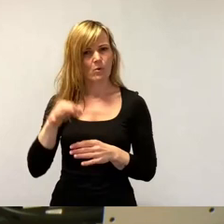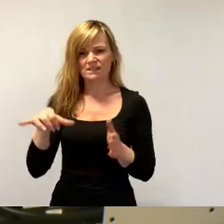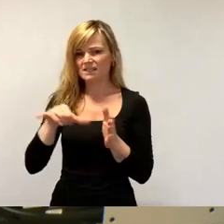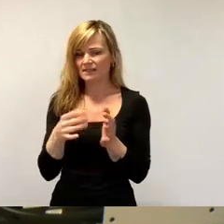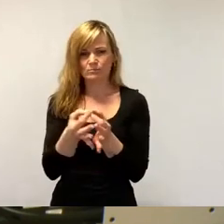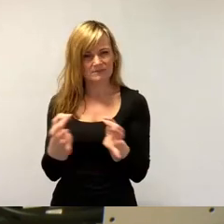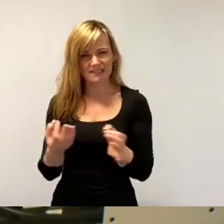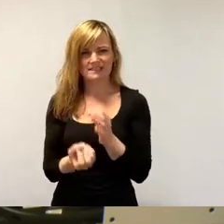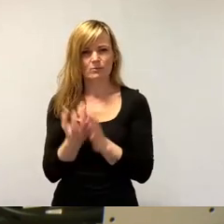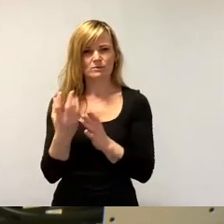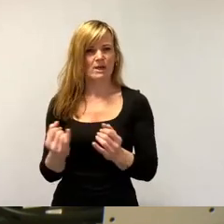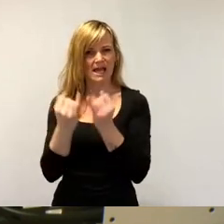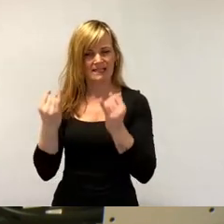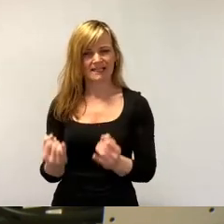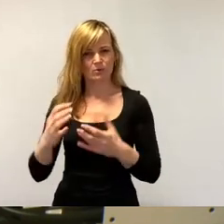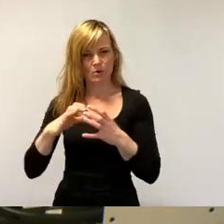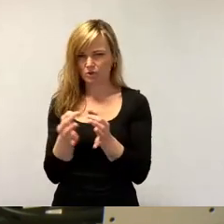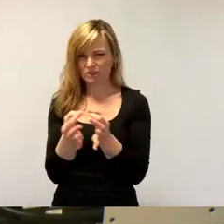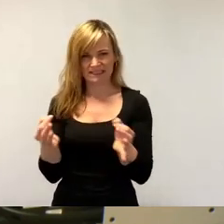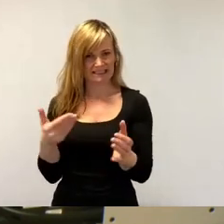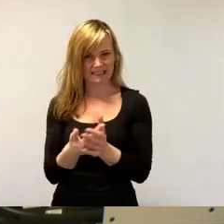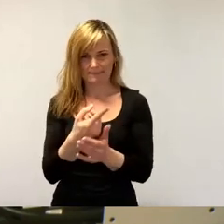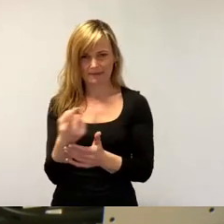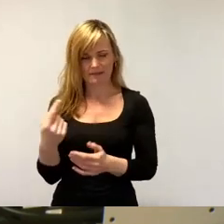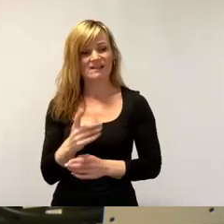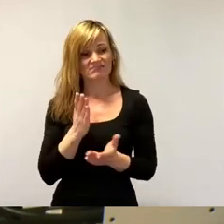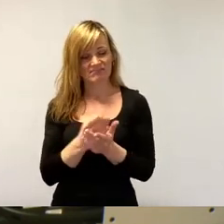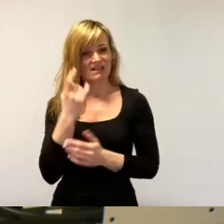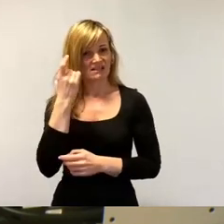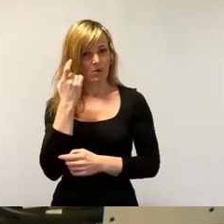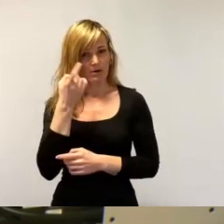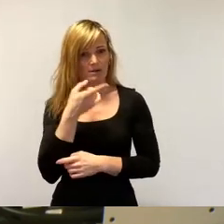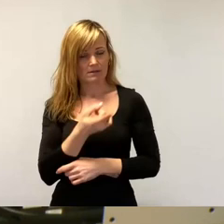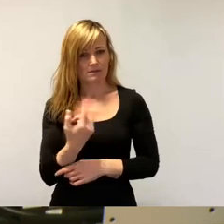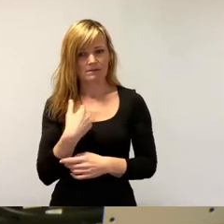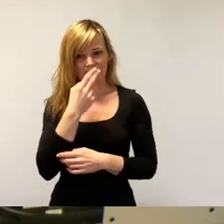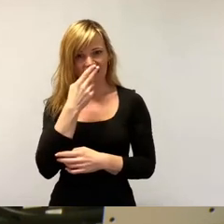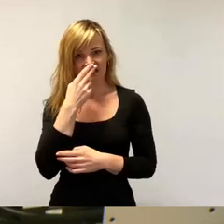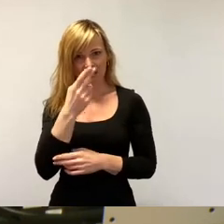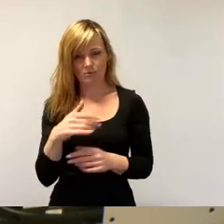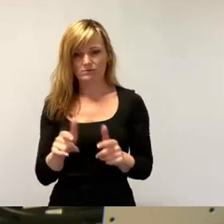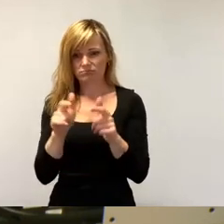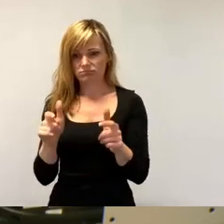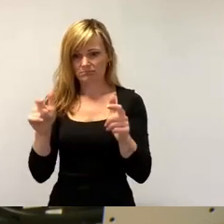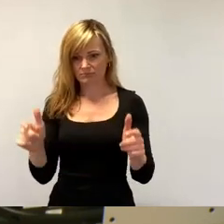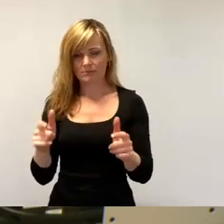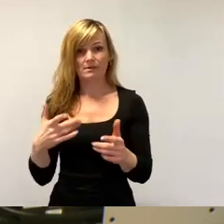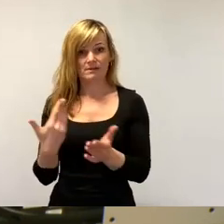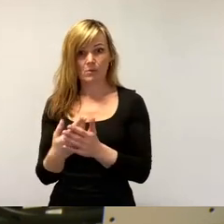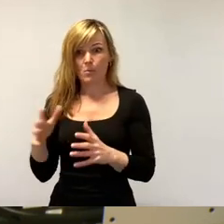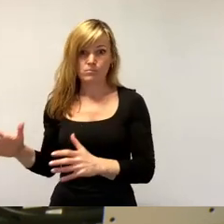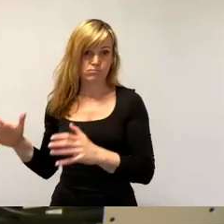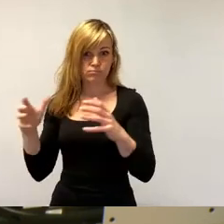Klotsche. Es macht sich durchaus sorgebreit über die Auswirkungen der weiteren Ansiedlung eines solchen Riesens.